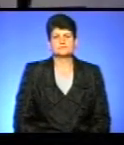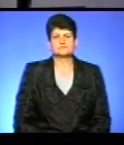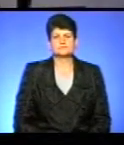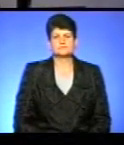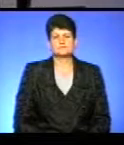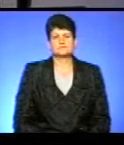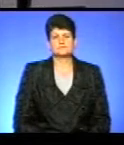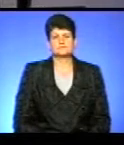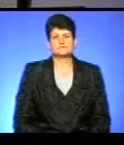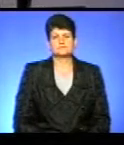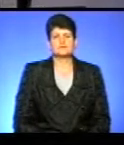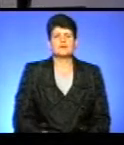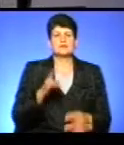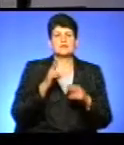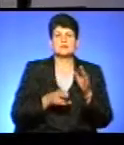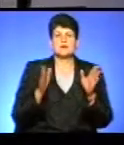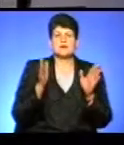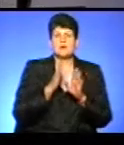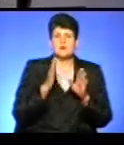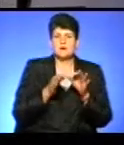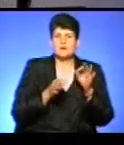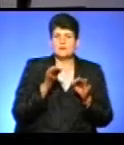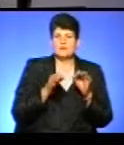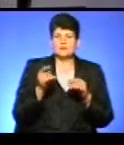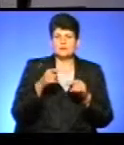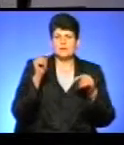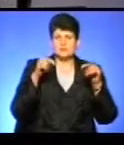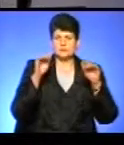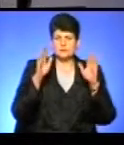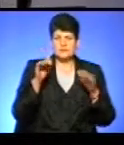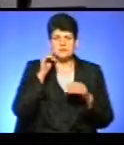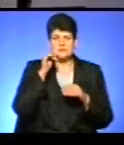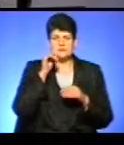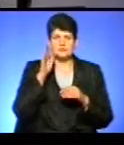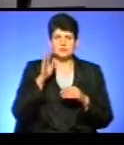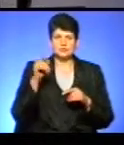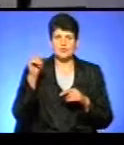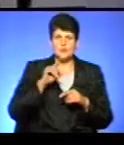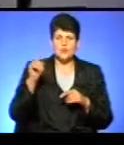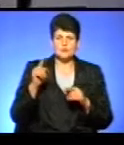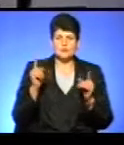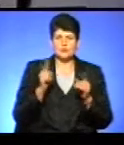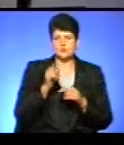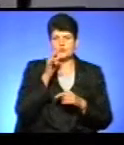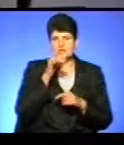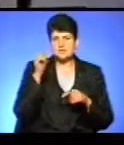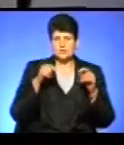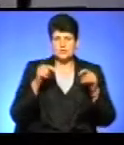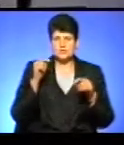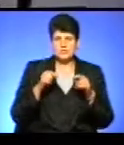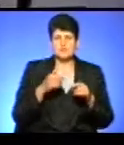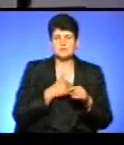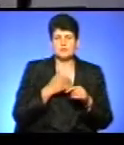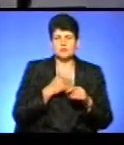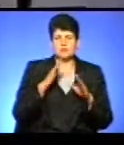І на завершення про погоду. На Тернопільщині задощить. Завтра по області можливі грози, подекуди короткочасні опади. Температура